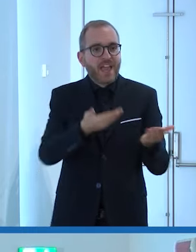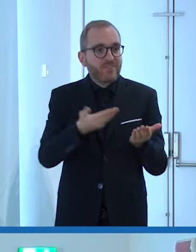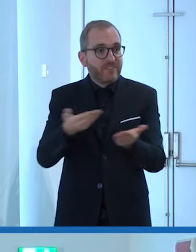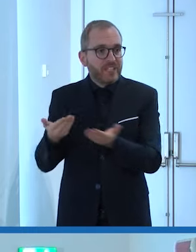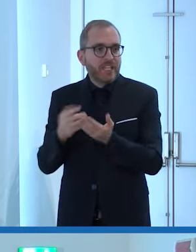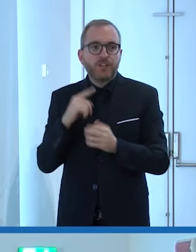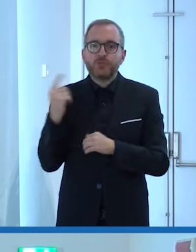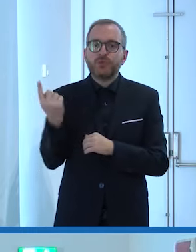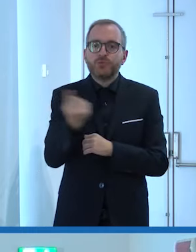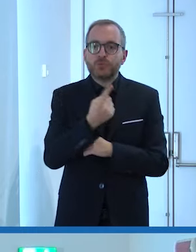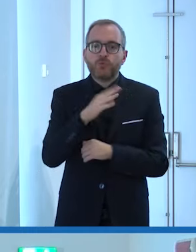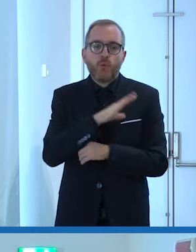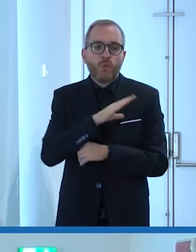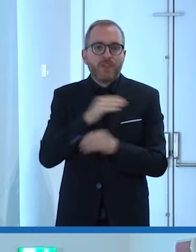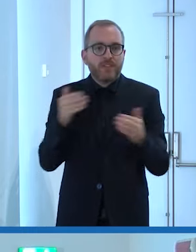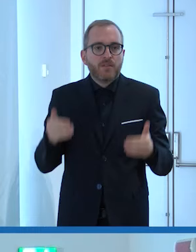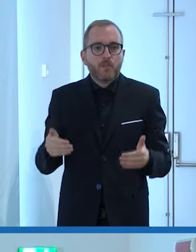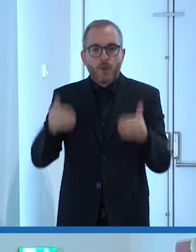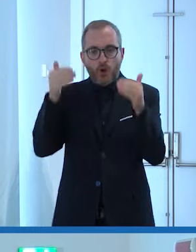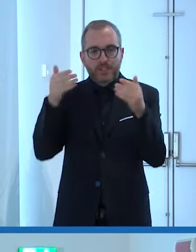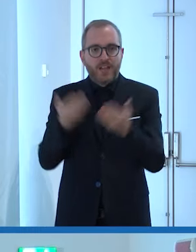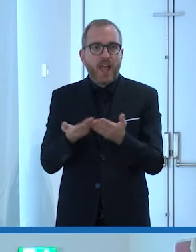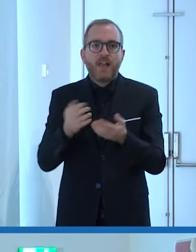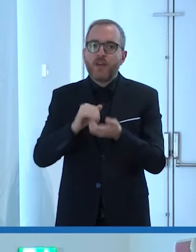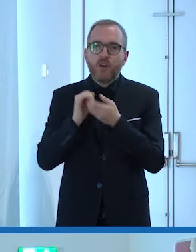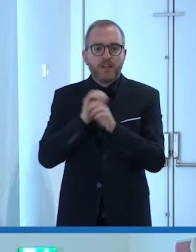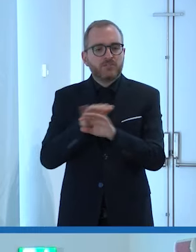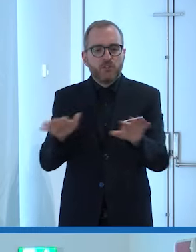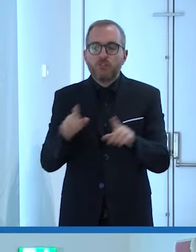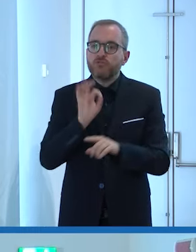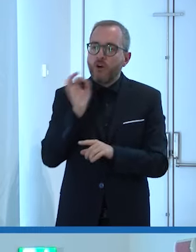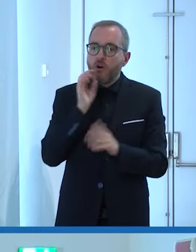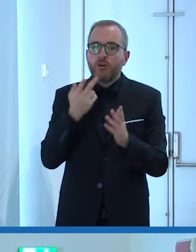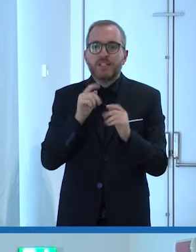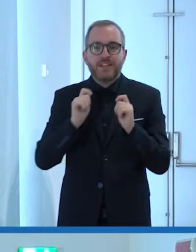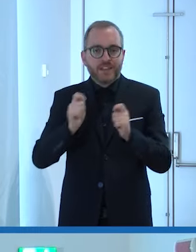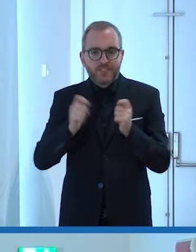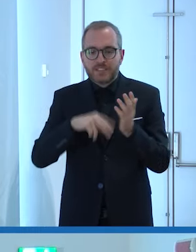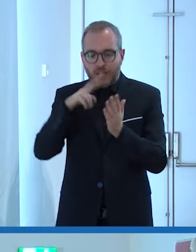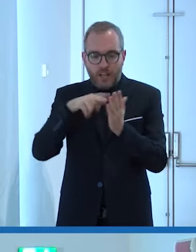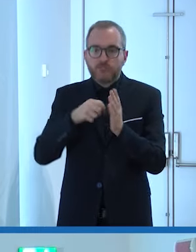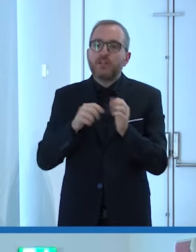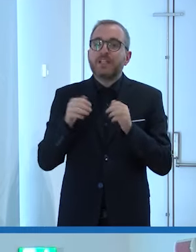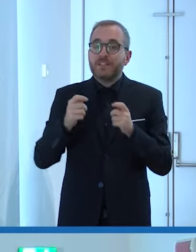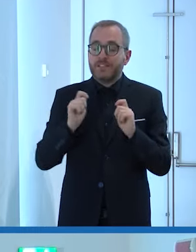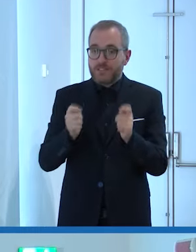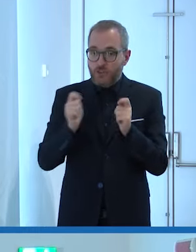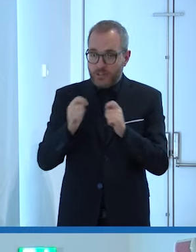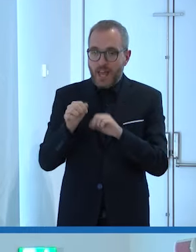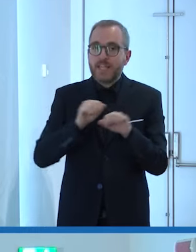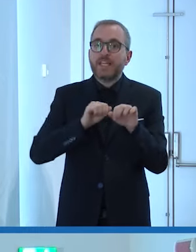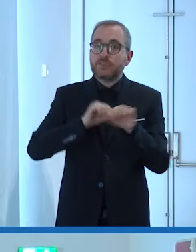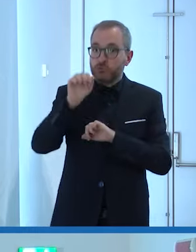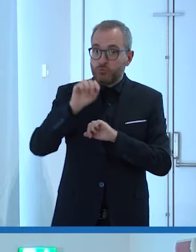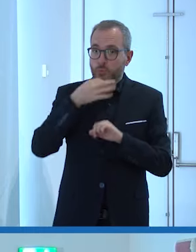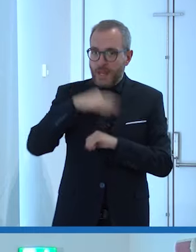utenti del portale, dei canali social, i lettori del magazine Superabile e chiunque fosse